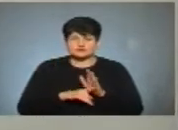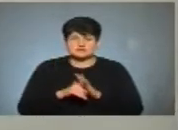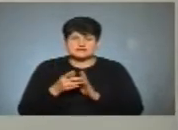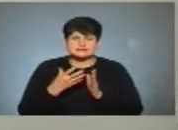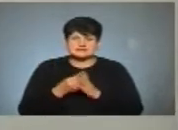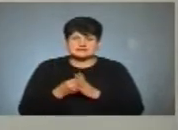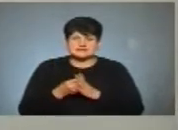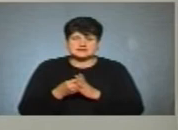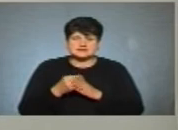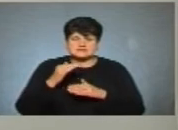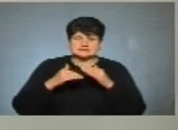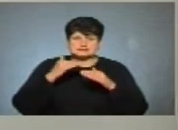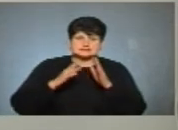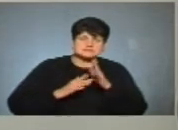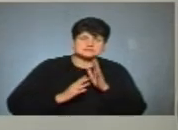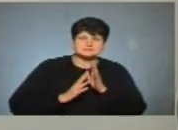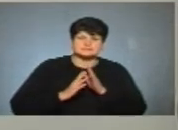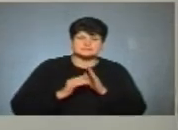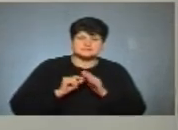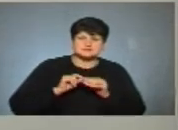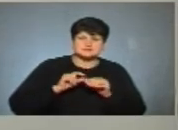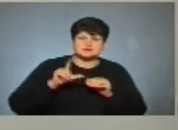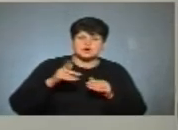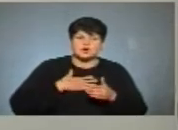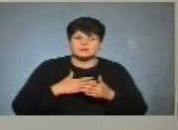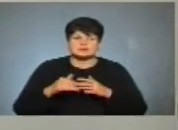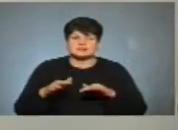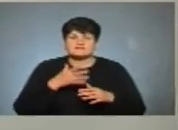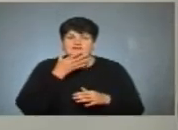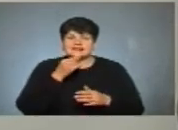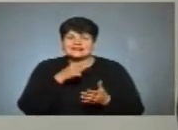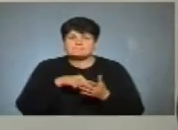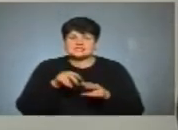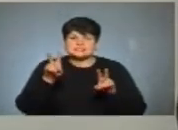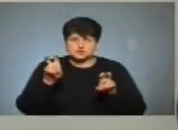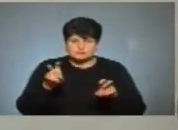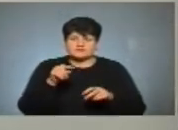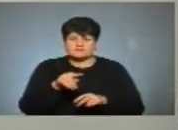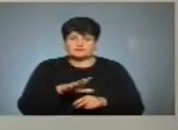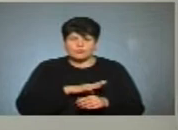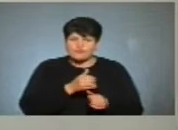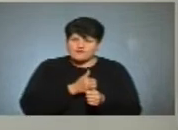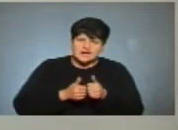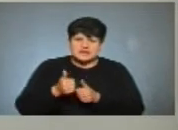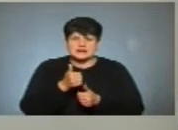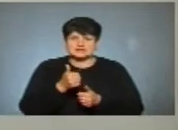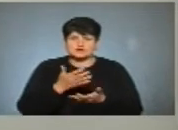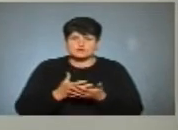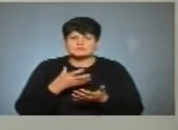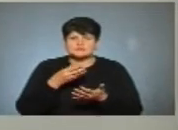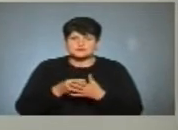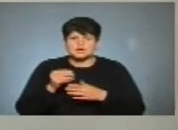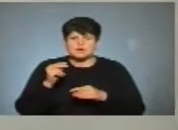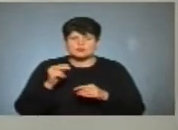свій такий кар'єрний зріст з громадської організації «Файне місто». Він був таким лідером в своєму